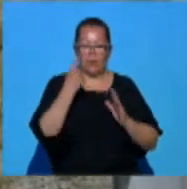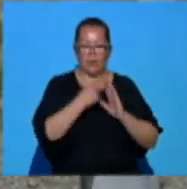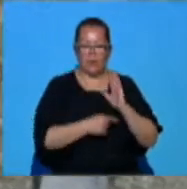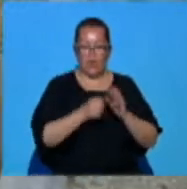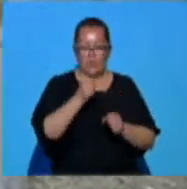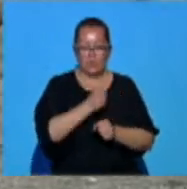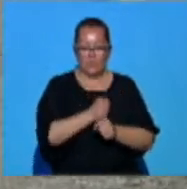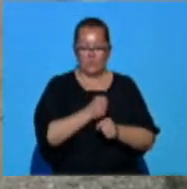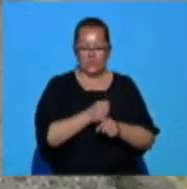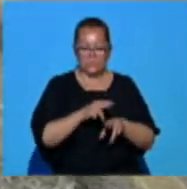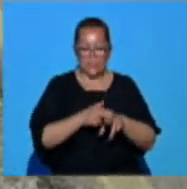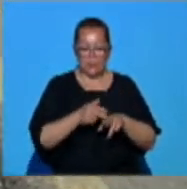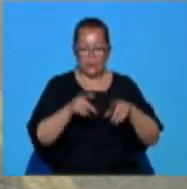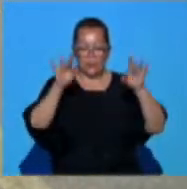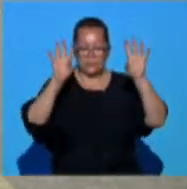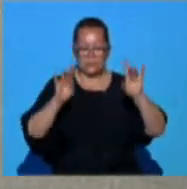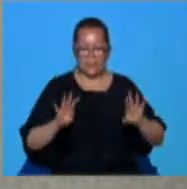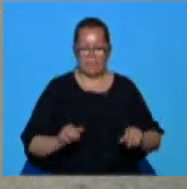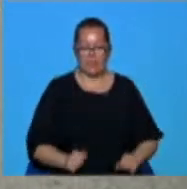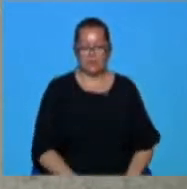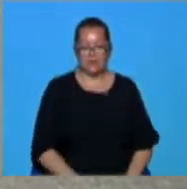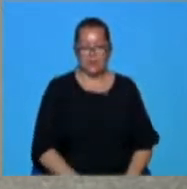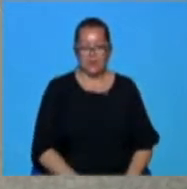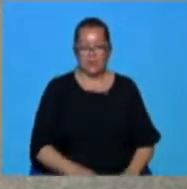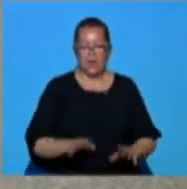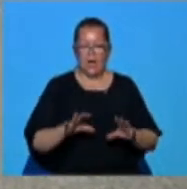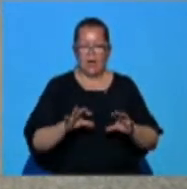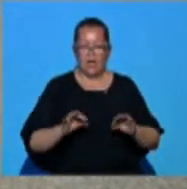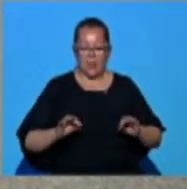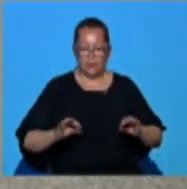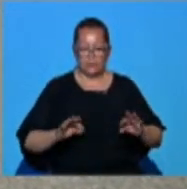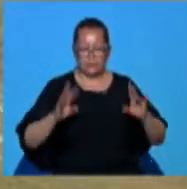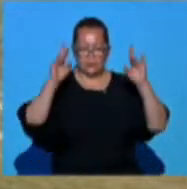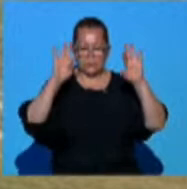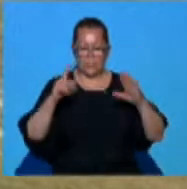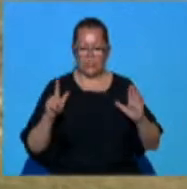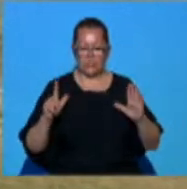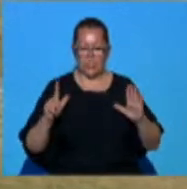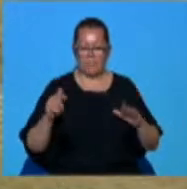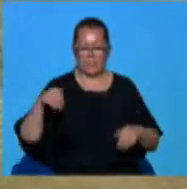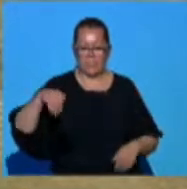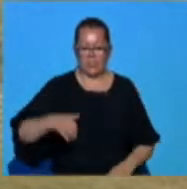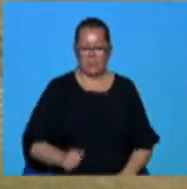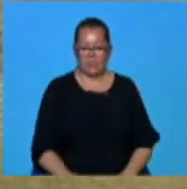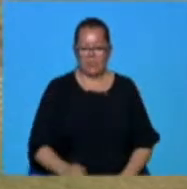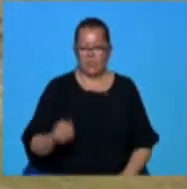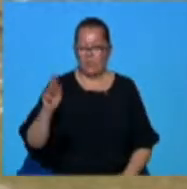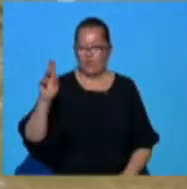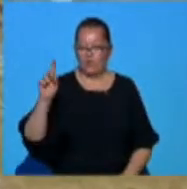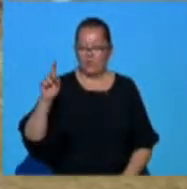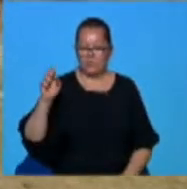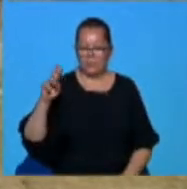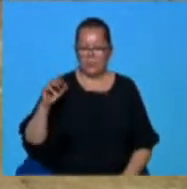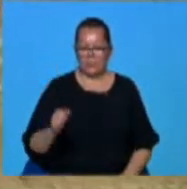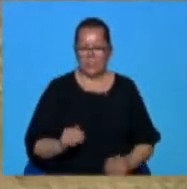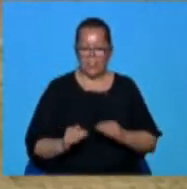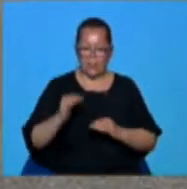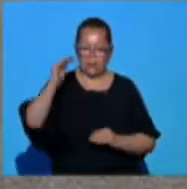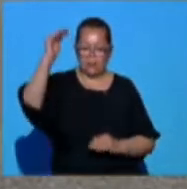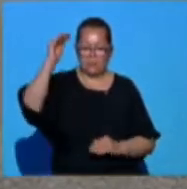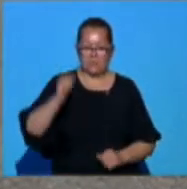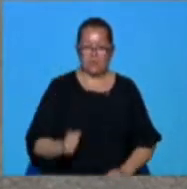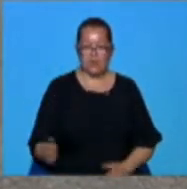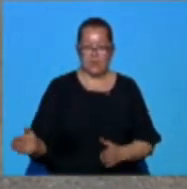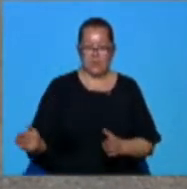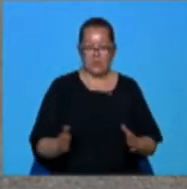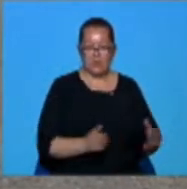muncit drumarii să dezăpezească Transalpina. Au găsit nămeți chiar și de șapte metri. În pasul urdele, troienele sunt mari și acum,